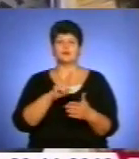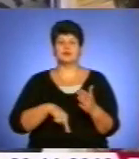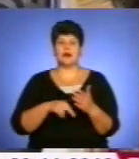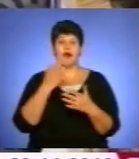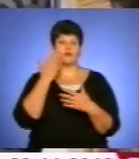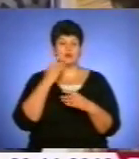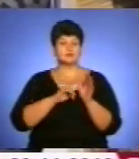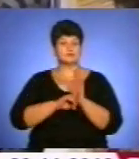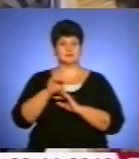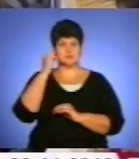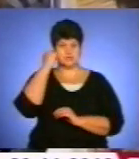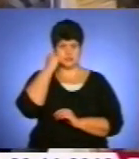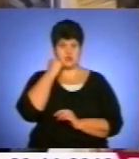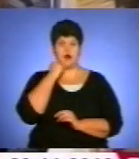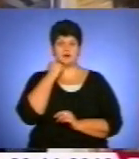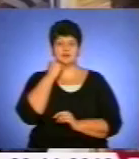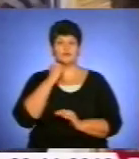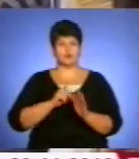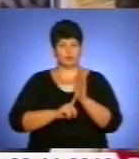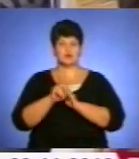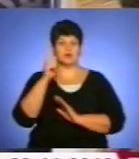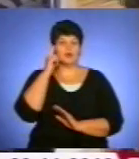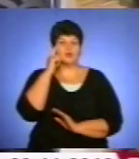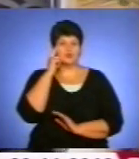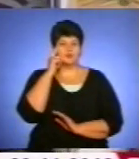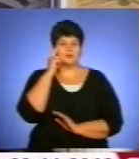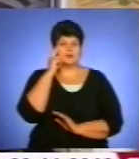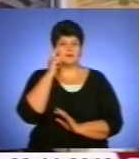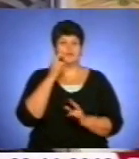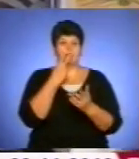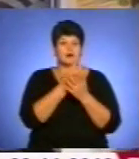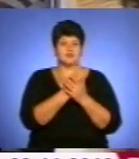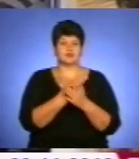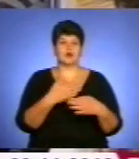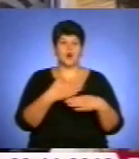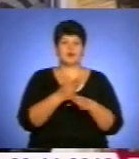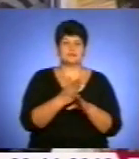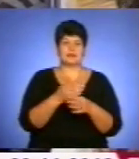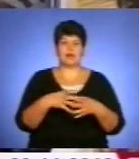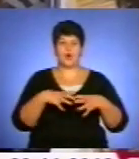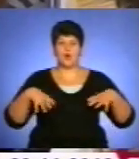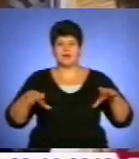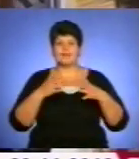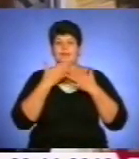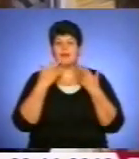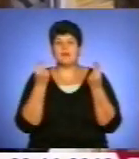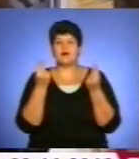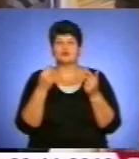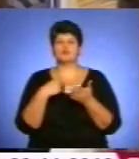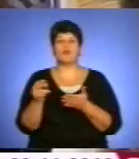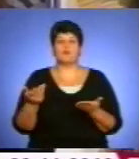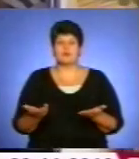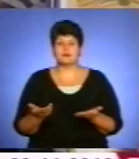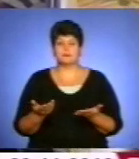прийшла старість, то вони вже почали задумуватись на цьому. Як ви бачите, в них розбите корито, вони не мають грошей, щоб його купити.